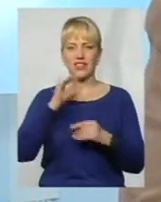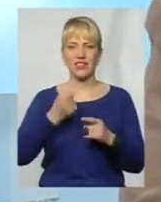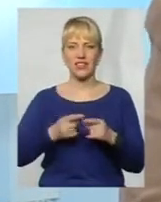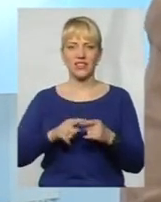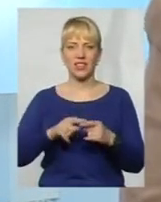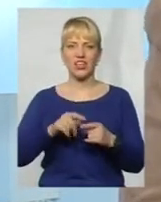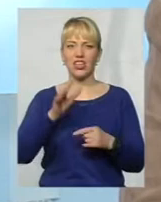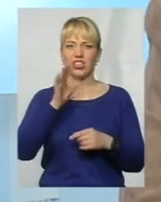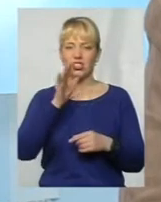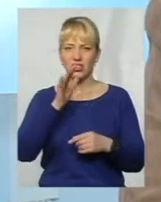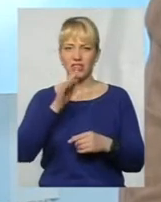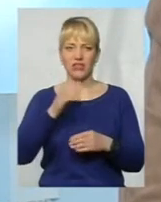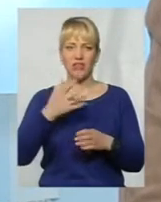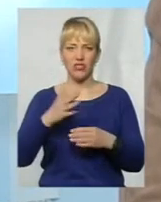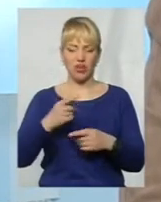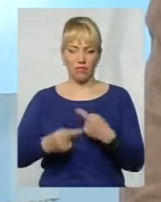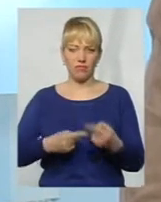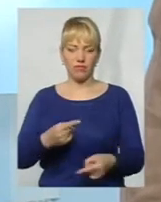поповнити своє покоління.